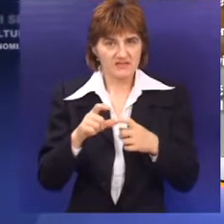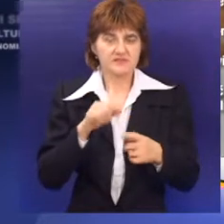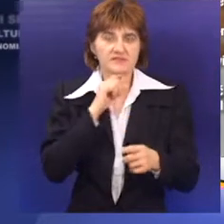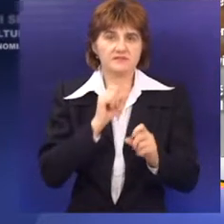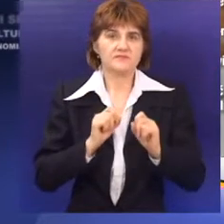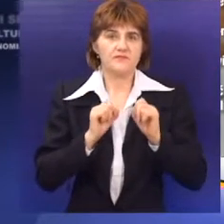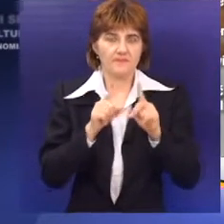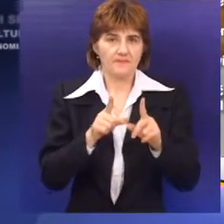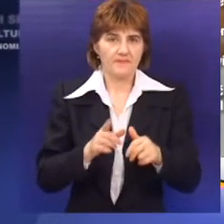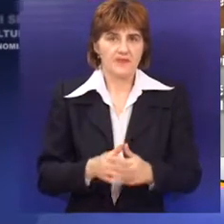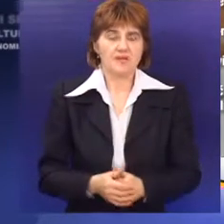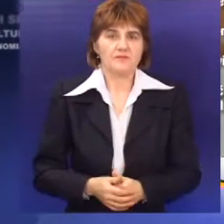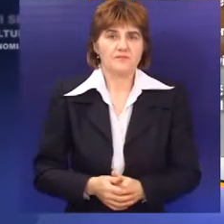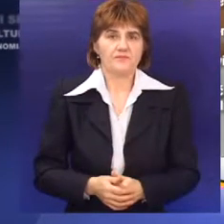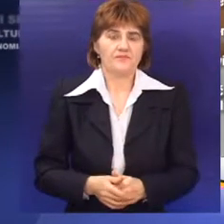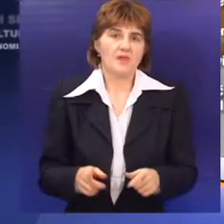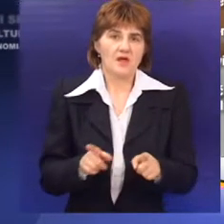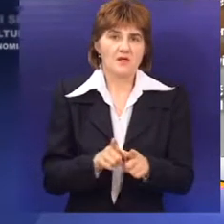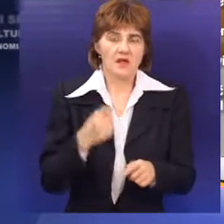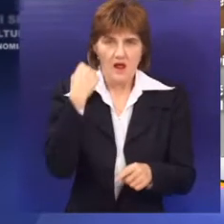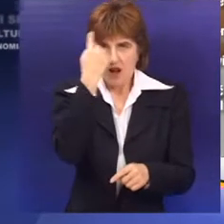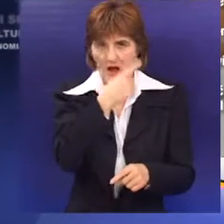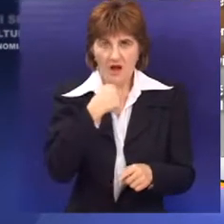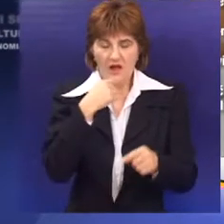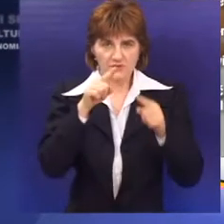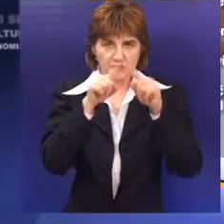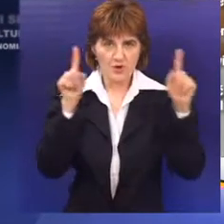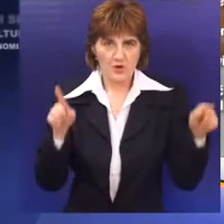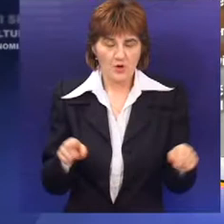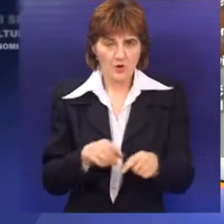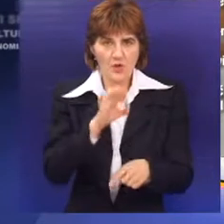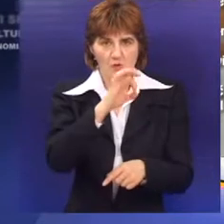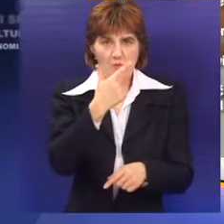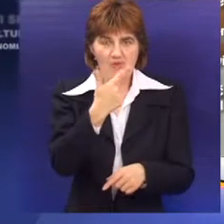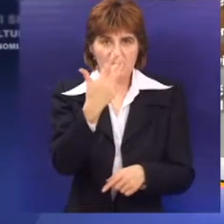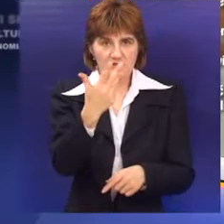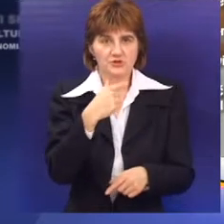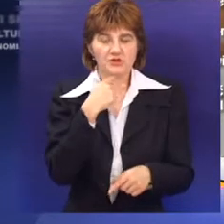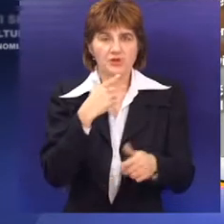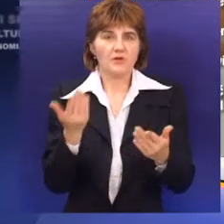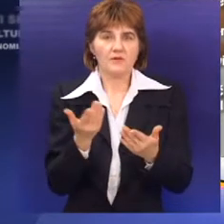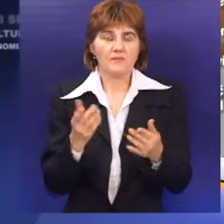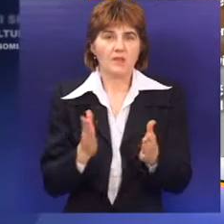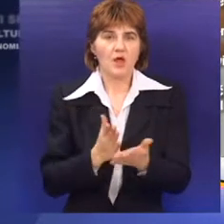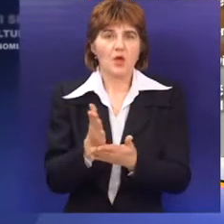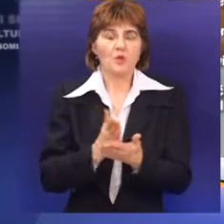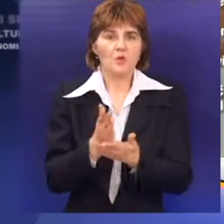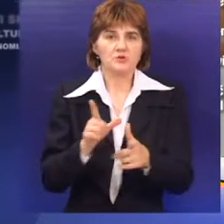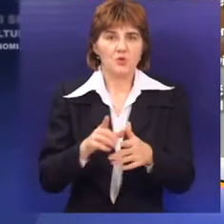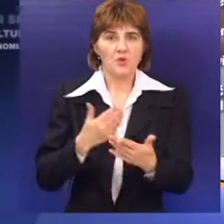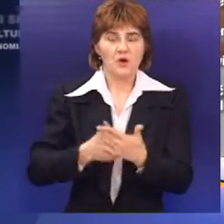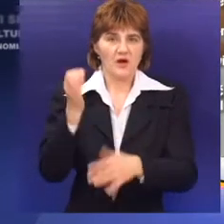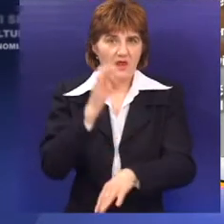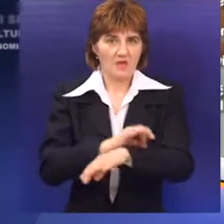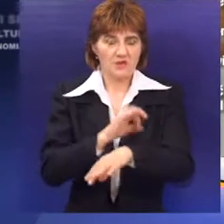twitter naloga at kontaktcentar.su, kao i lično na šalteru kontakt centra 024 u prostorijama uslužnog centra